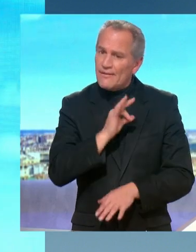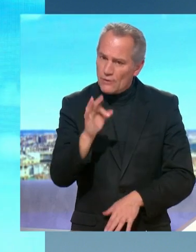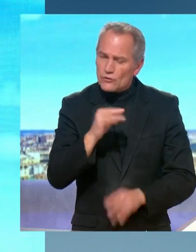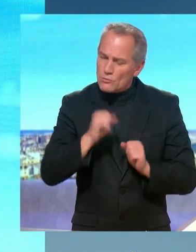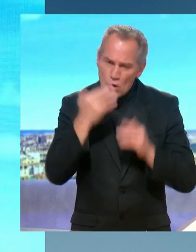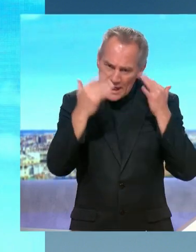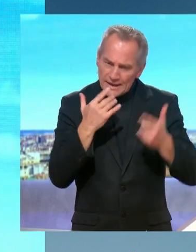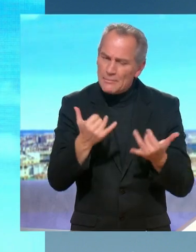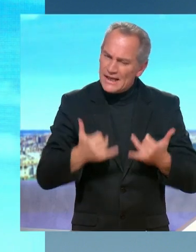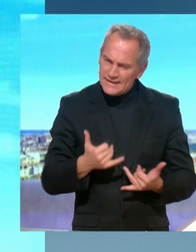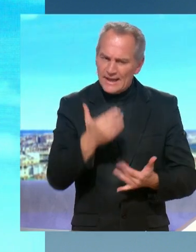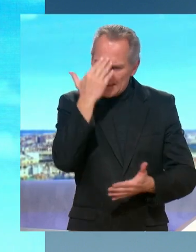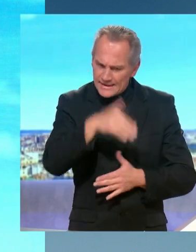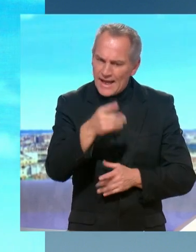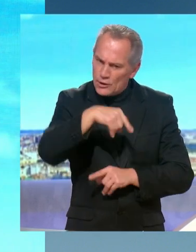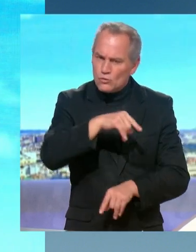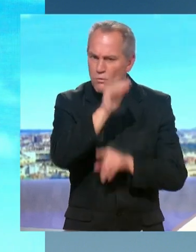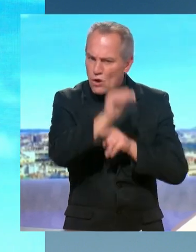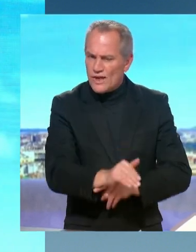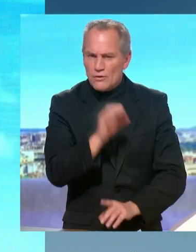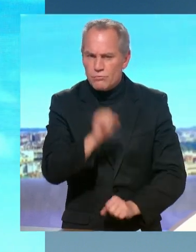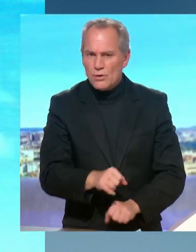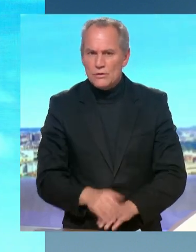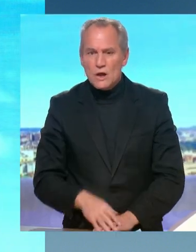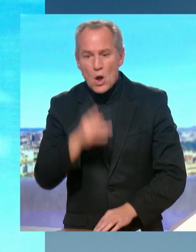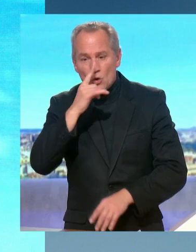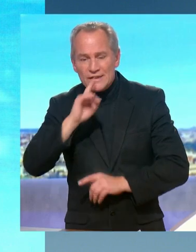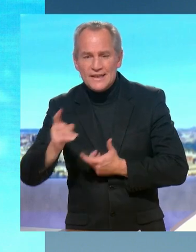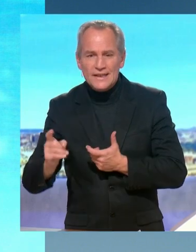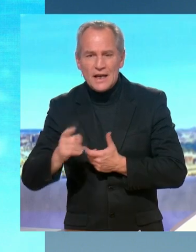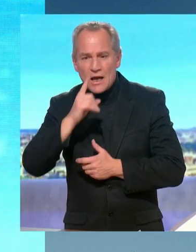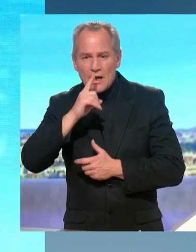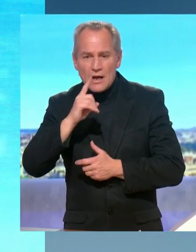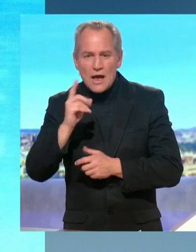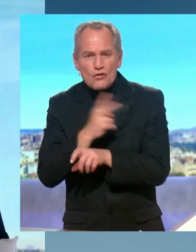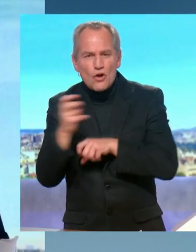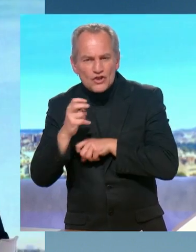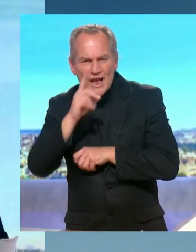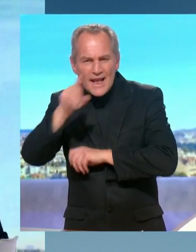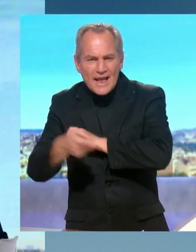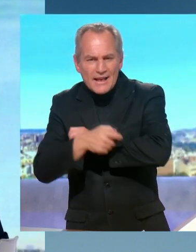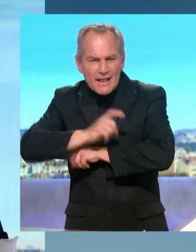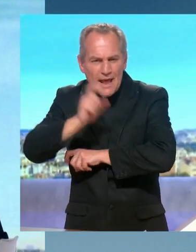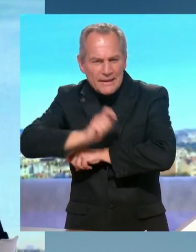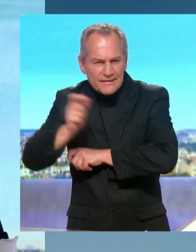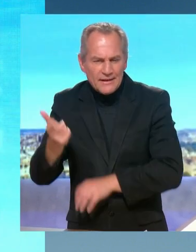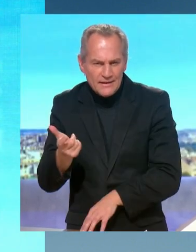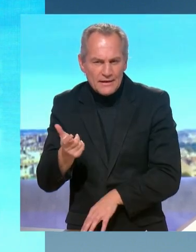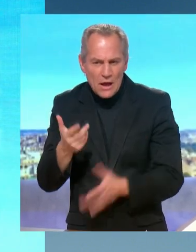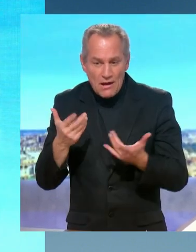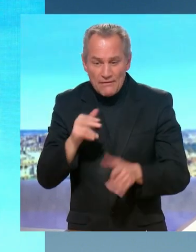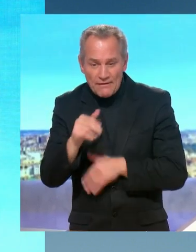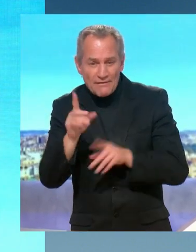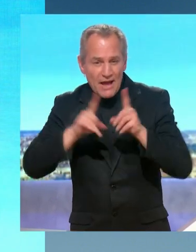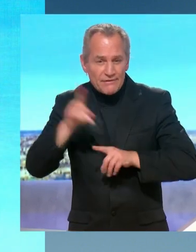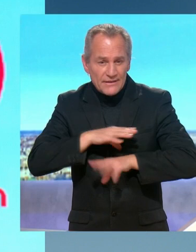La menace terroriste ou plutôt les menaces terroristes parce qu'on a découvert un peu qu'il y avait une menace aussi d'ultra droite qui la menace islamiste. A l'approche des fêtes est-ce qu'on est toujours en alerte maximale